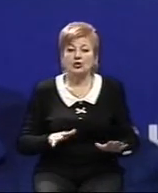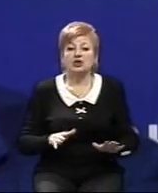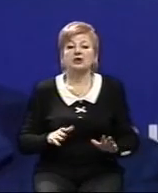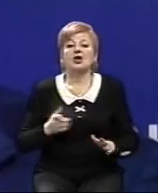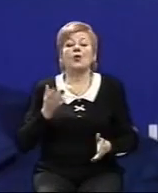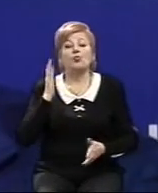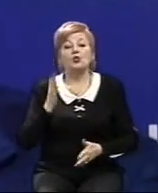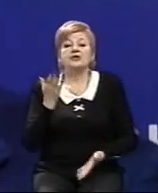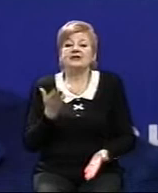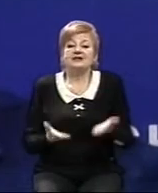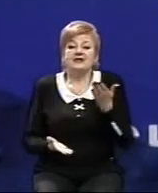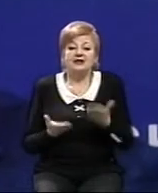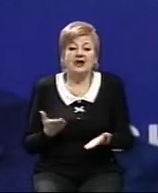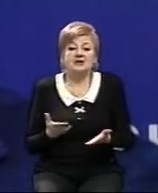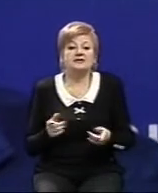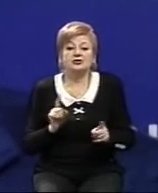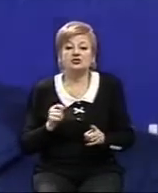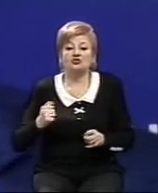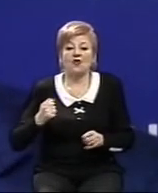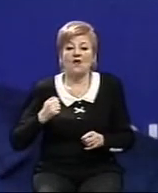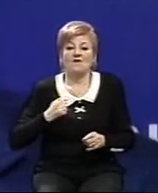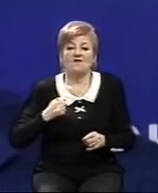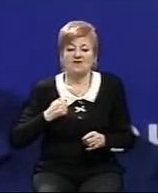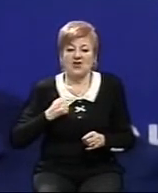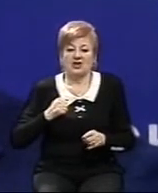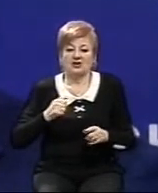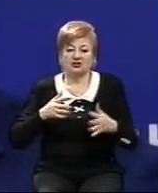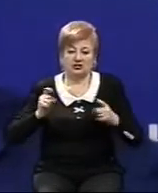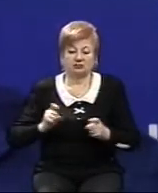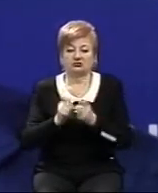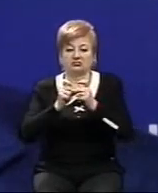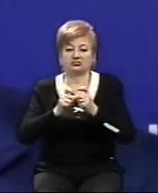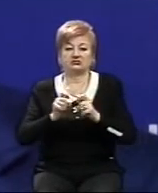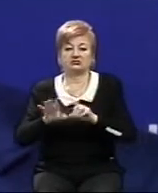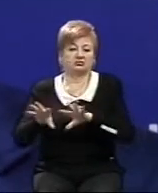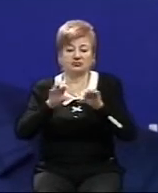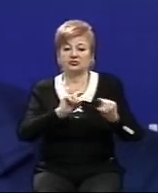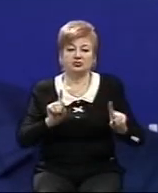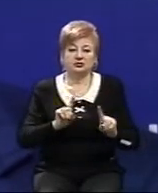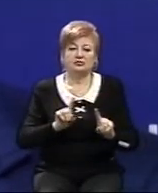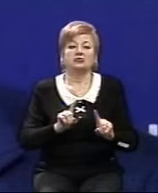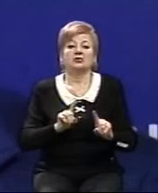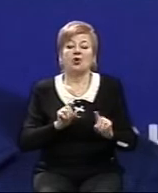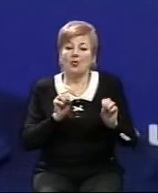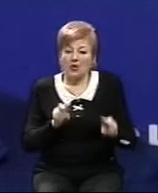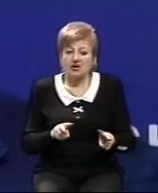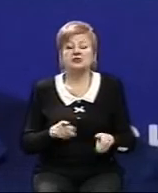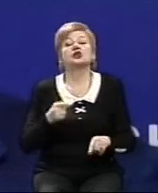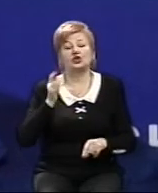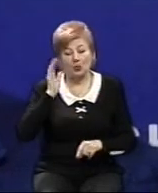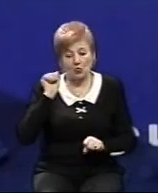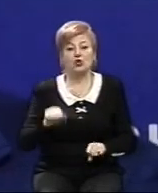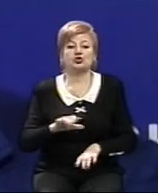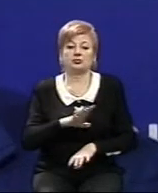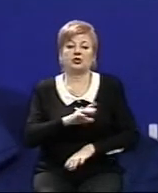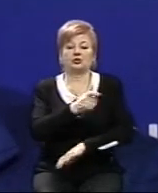випадку, коли буде ескалація військового конфлікту в зоні Азовського побереження. Тоді для посилених заходів безпеки можлив